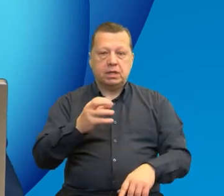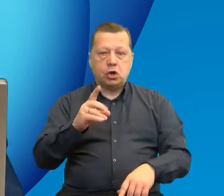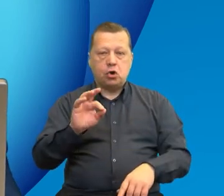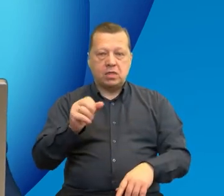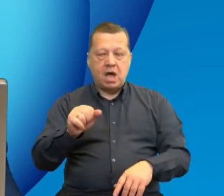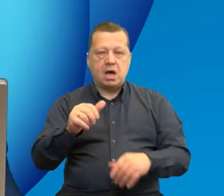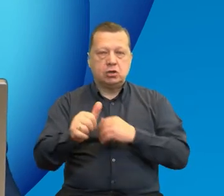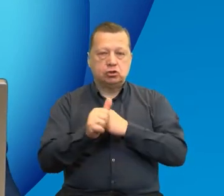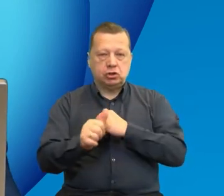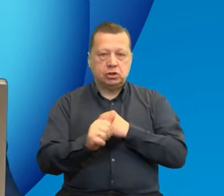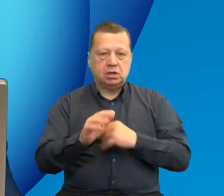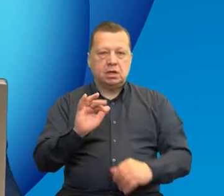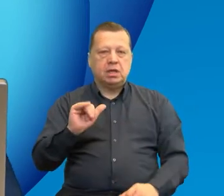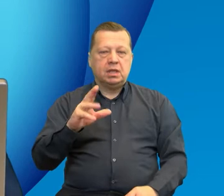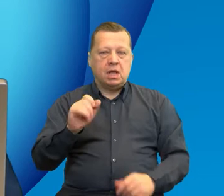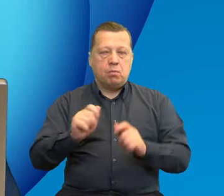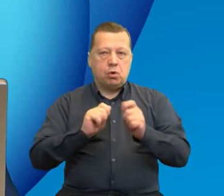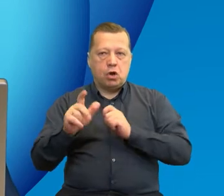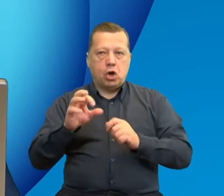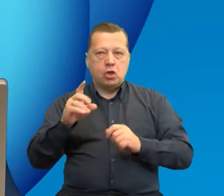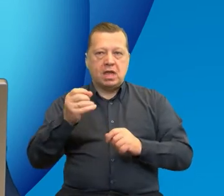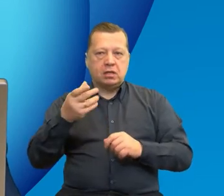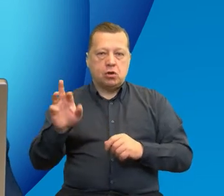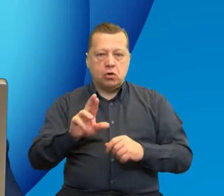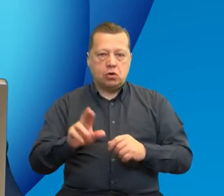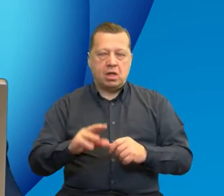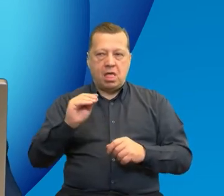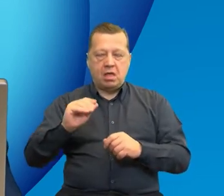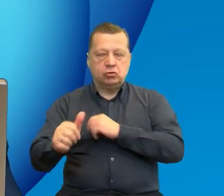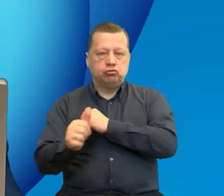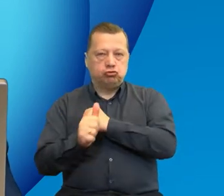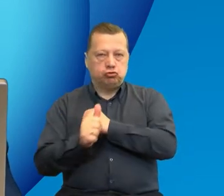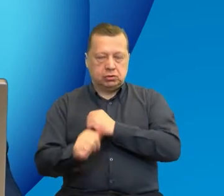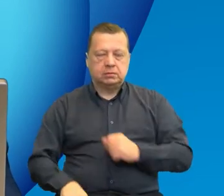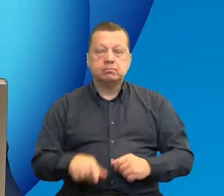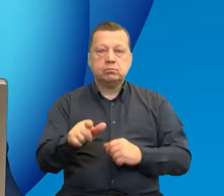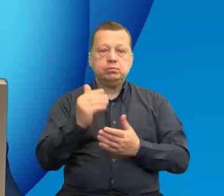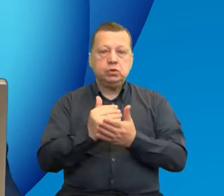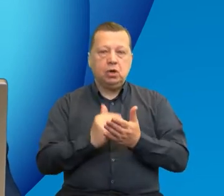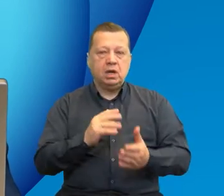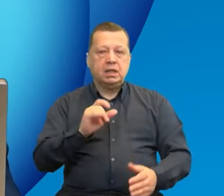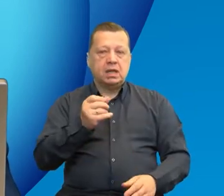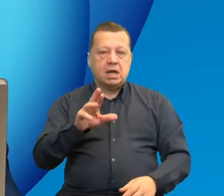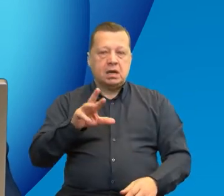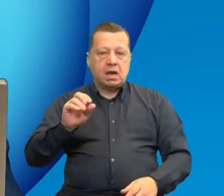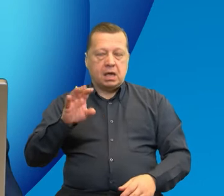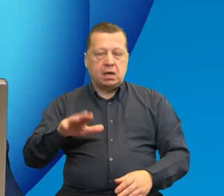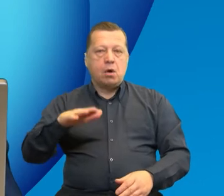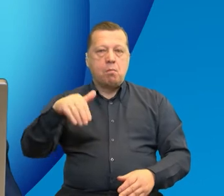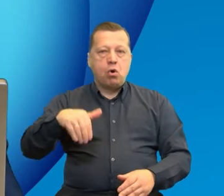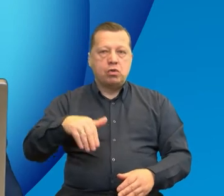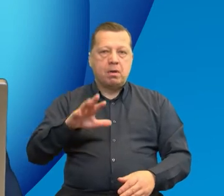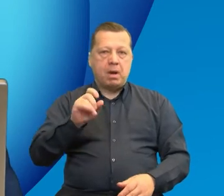E60, Inland Blue Transport Connector E60 z programu Interreg Południowy Bałtyk,